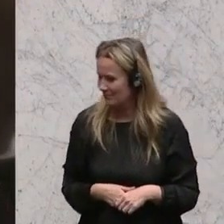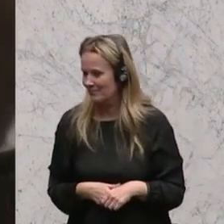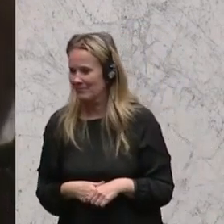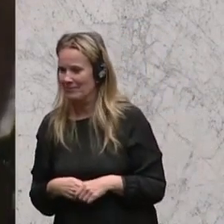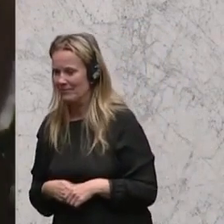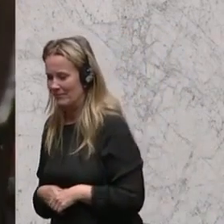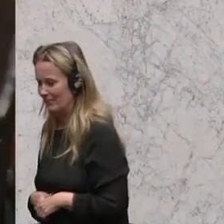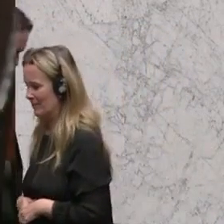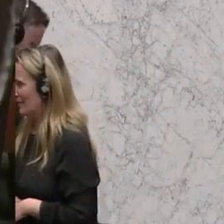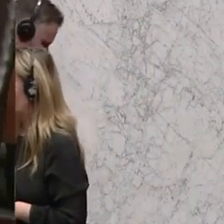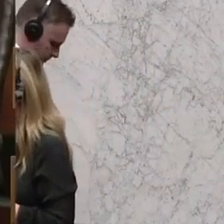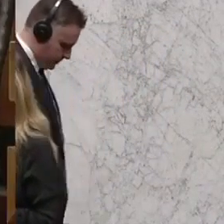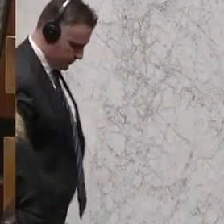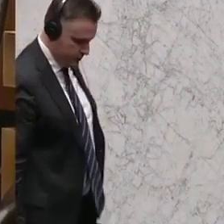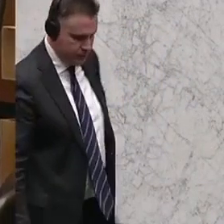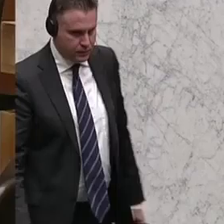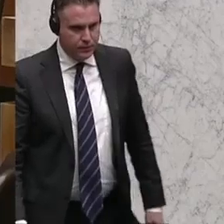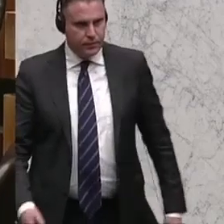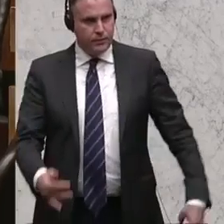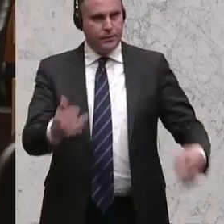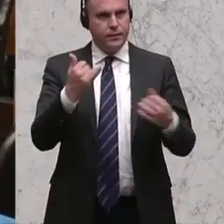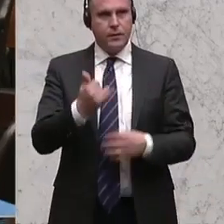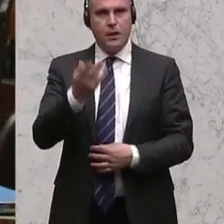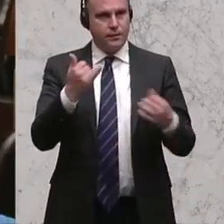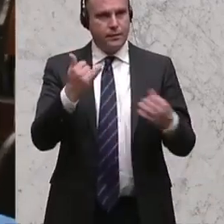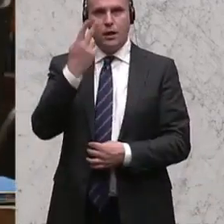Argumentiert Michael Pock, der Verkehrssprecher der Neos.